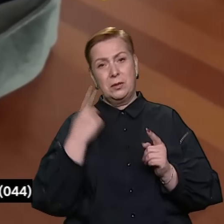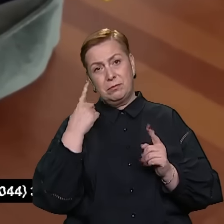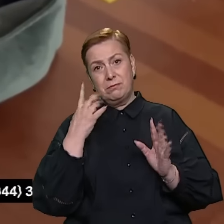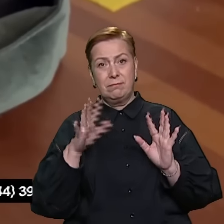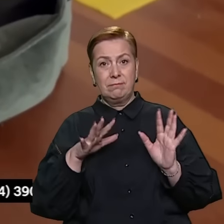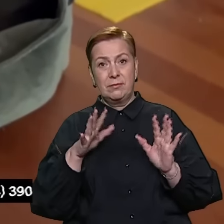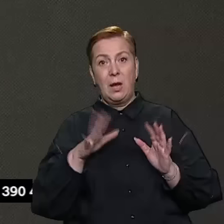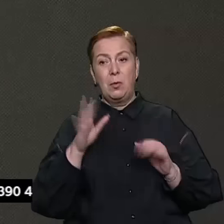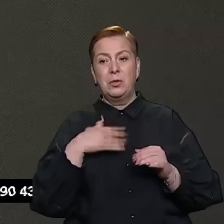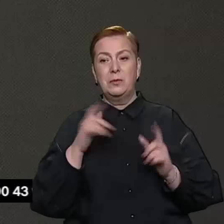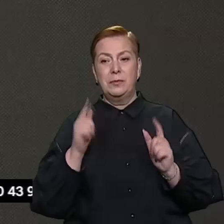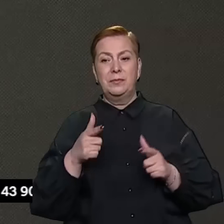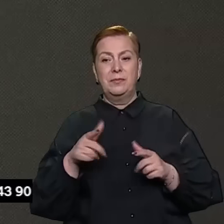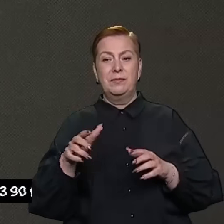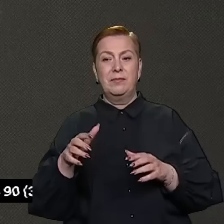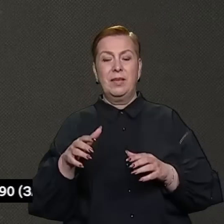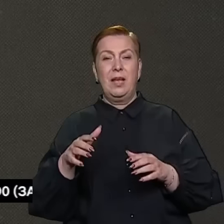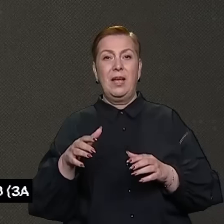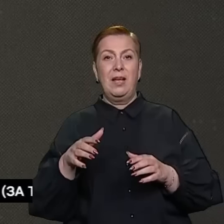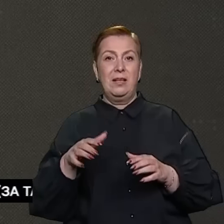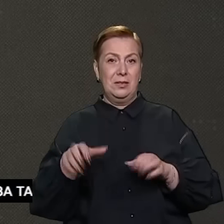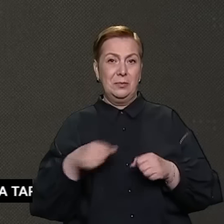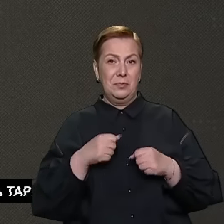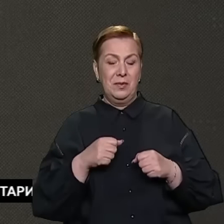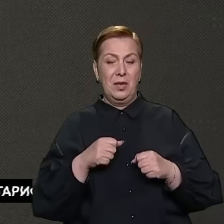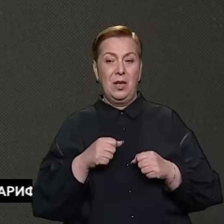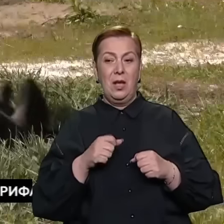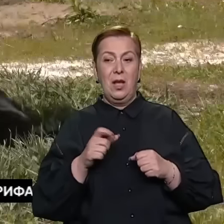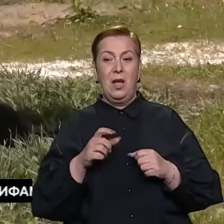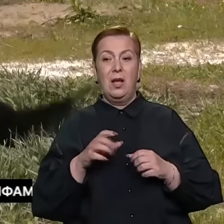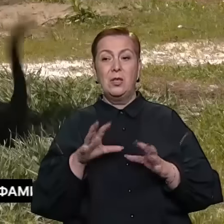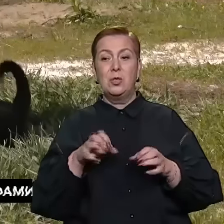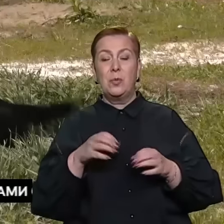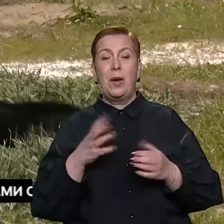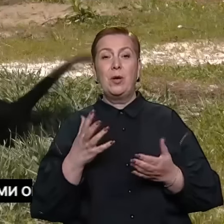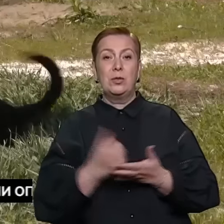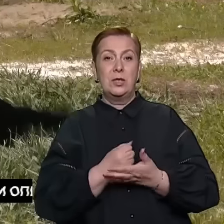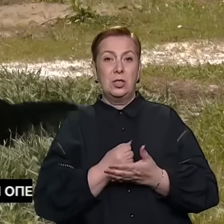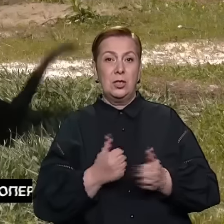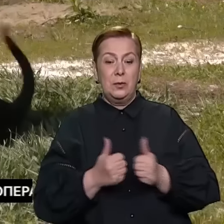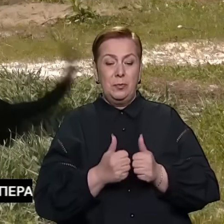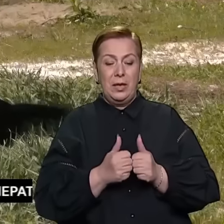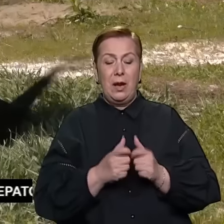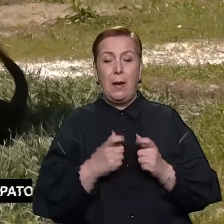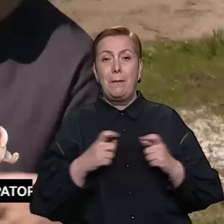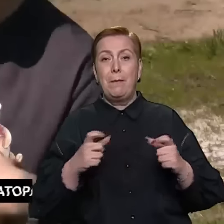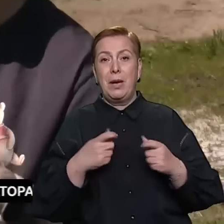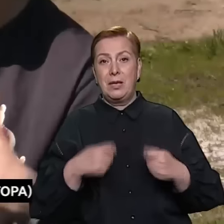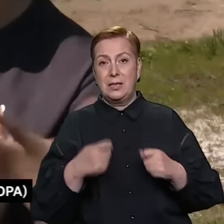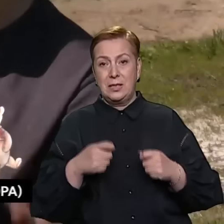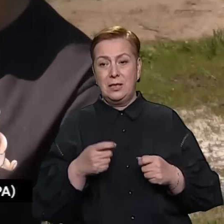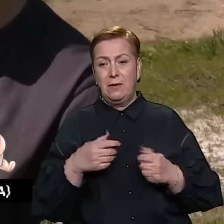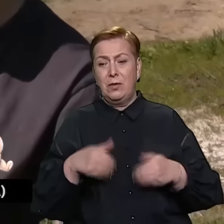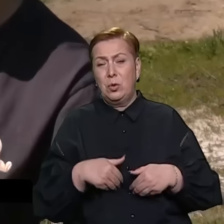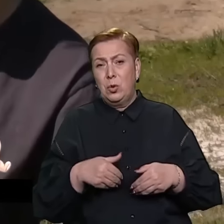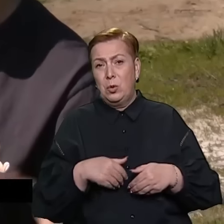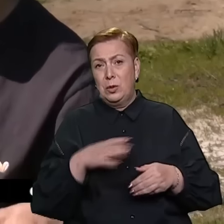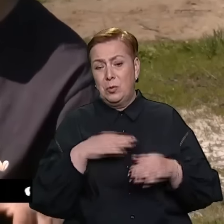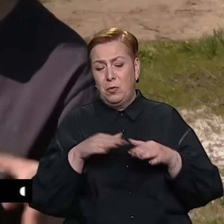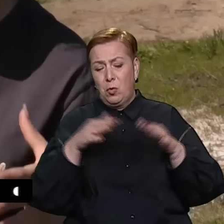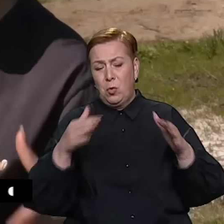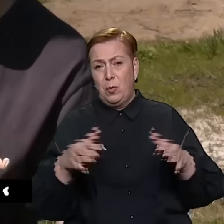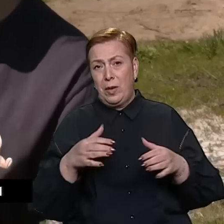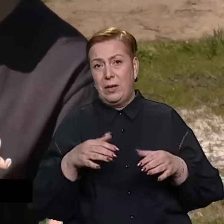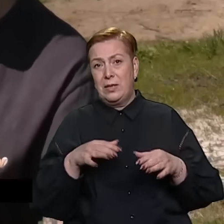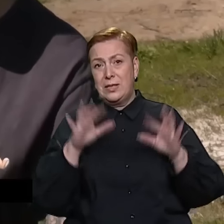Собаку знайшли взимку біля магазину. Він їв сніг, розповіла директорка знам'янського притулку Богдана Стоян. Така купа снігу там